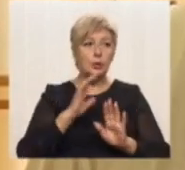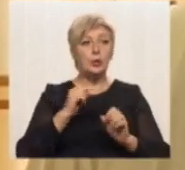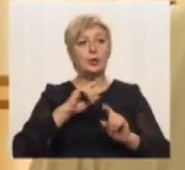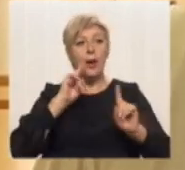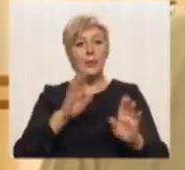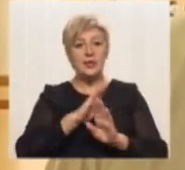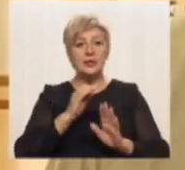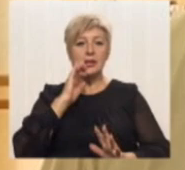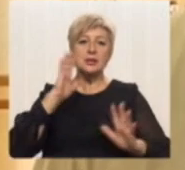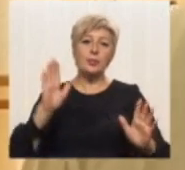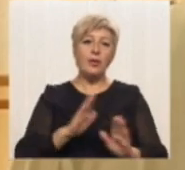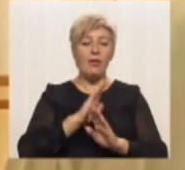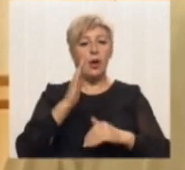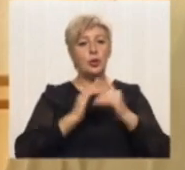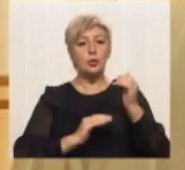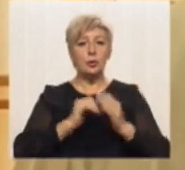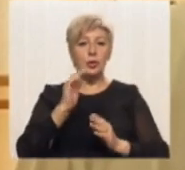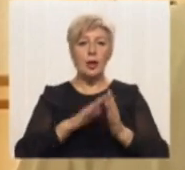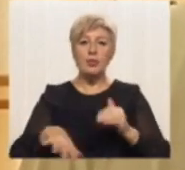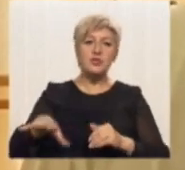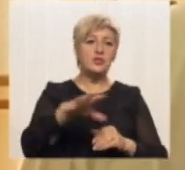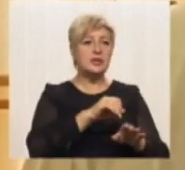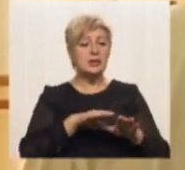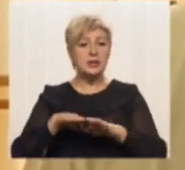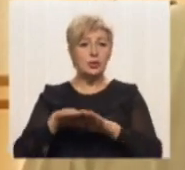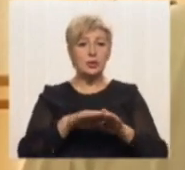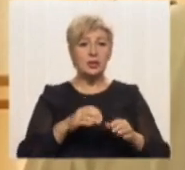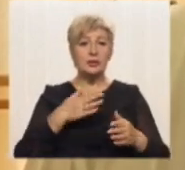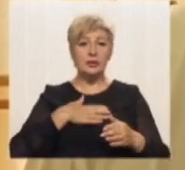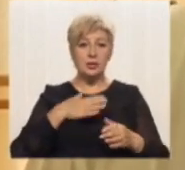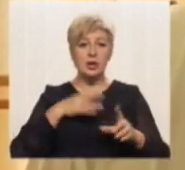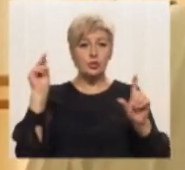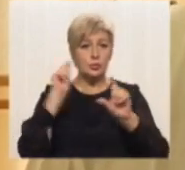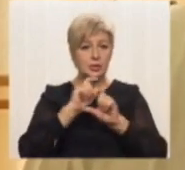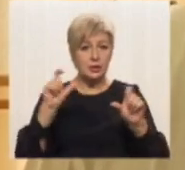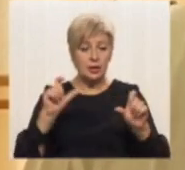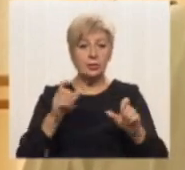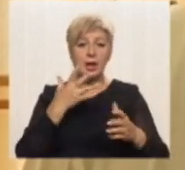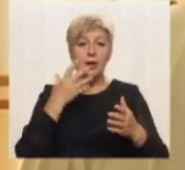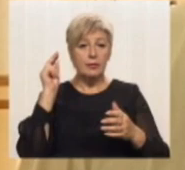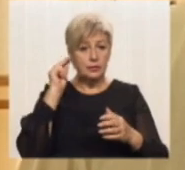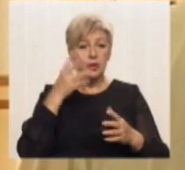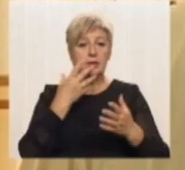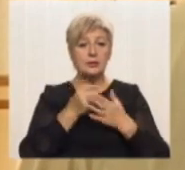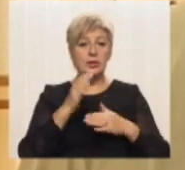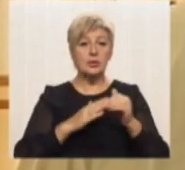до єдиного, отримуючи в нашому закладі свою спеціальність,